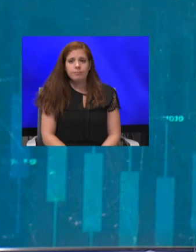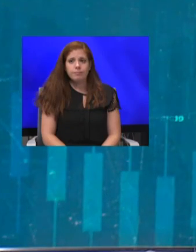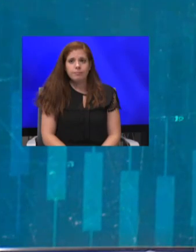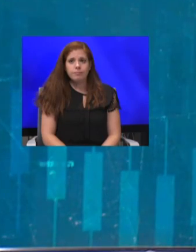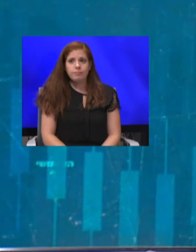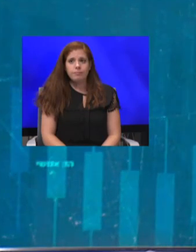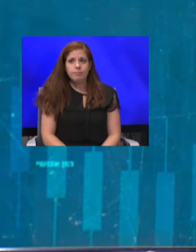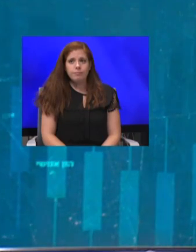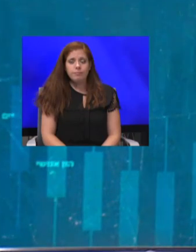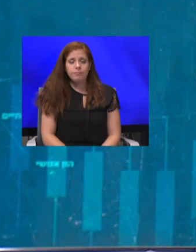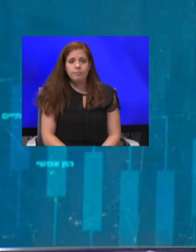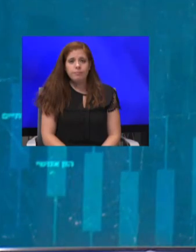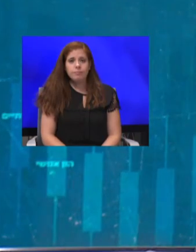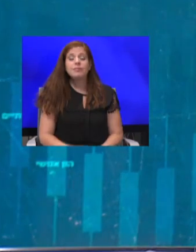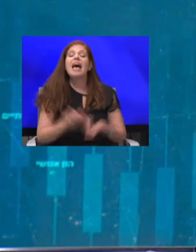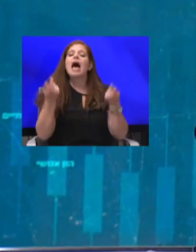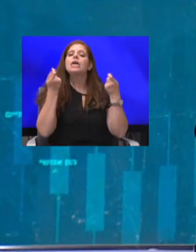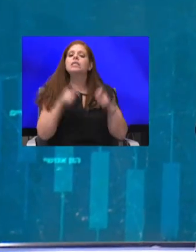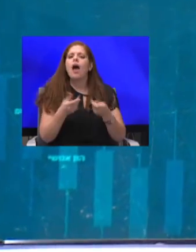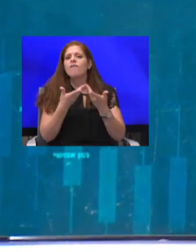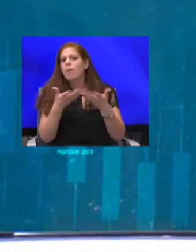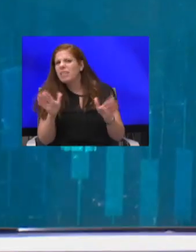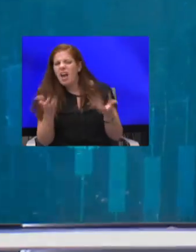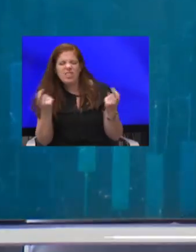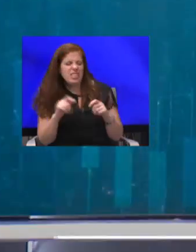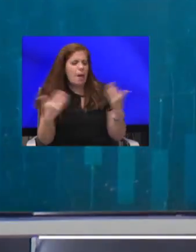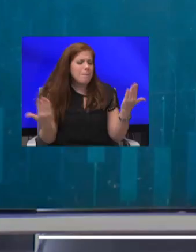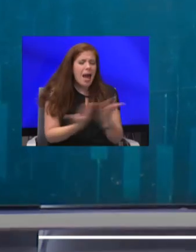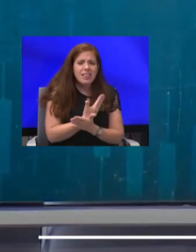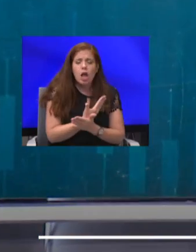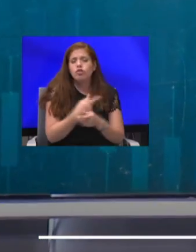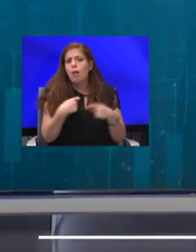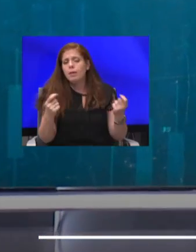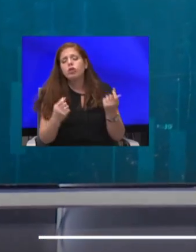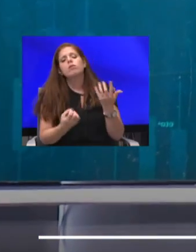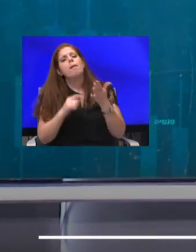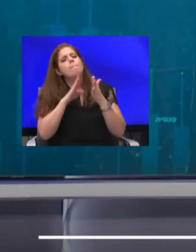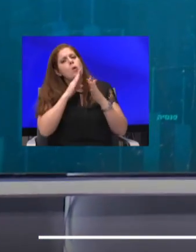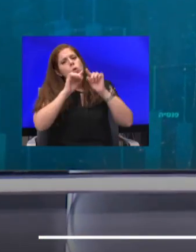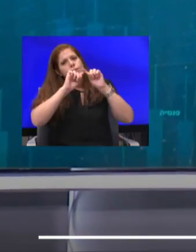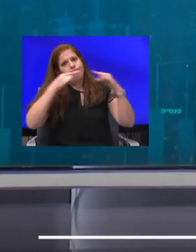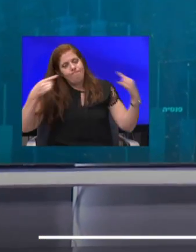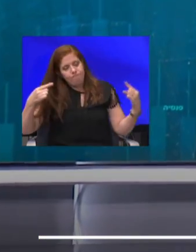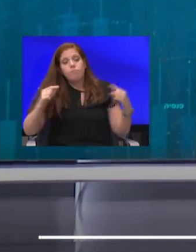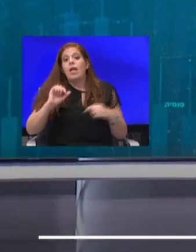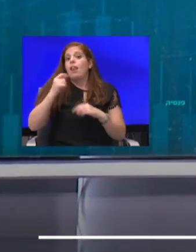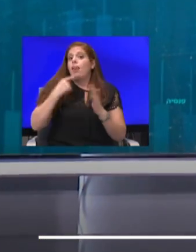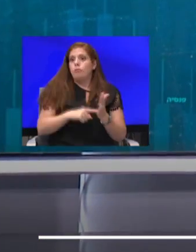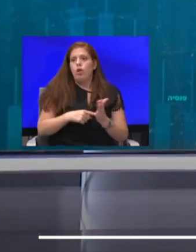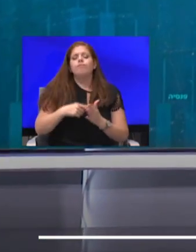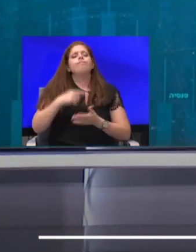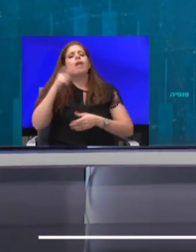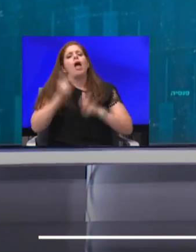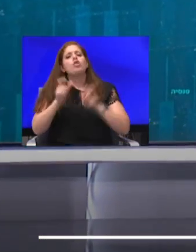הסגירה והפתיחה והסגירה מחדש של המשק יצרו כל מיני בעיות. למשל, שעובדים רבים, בני 67 ומעלה, שיצאו